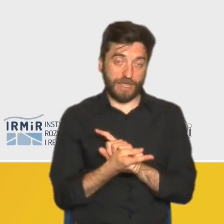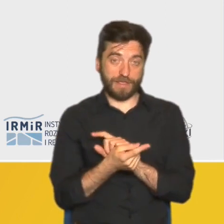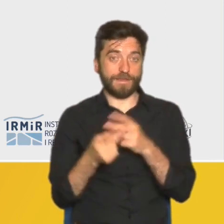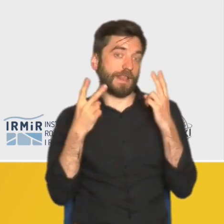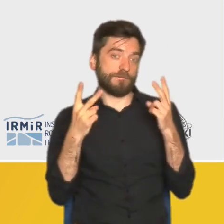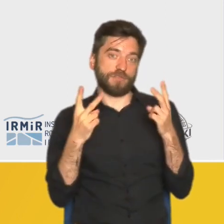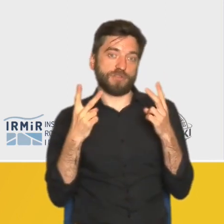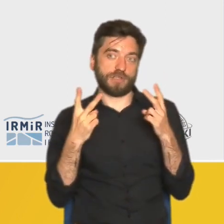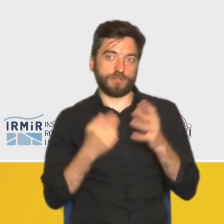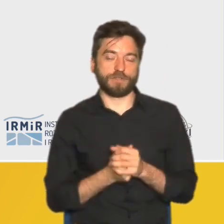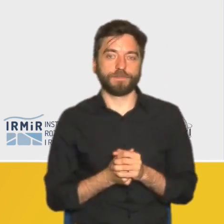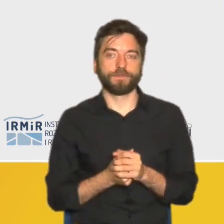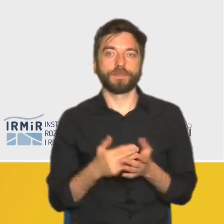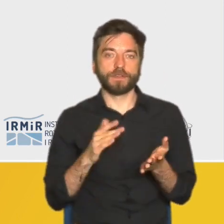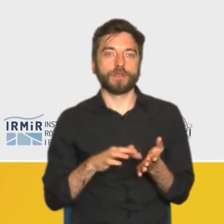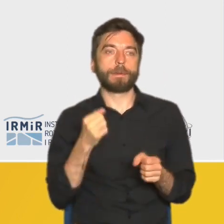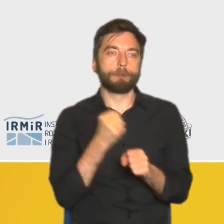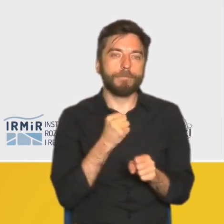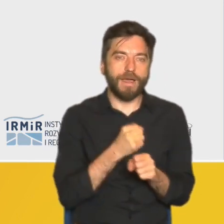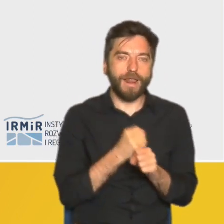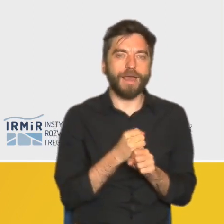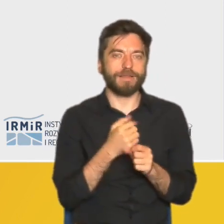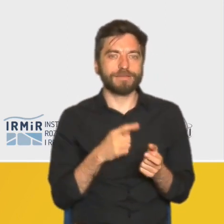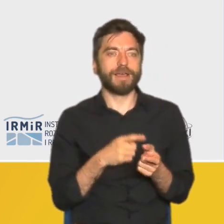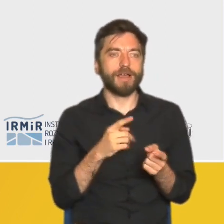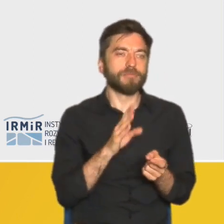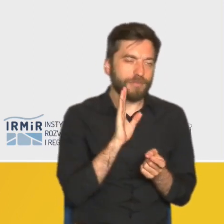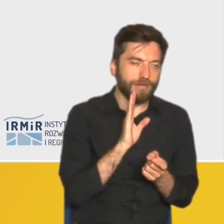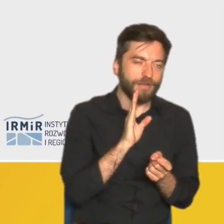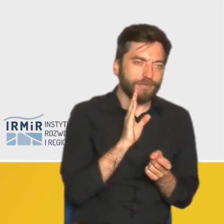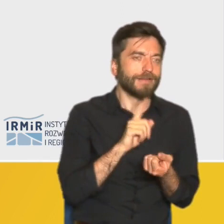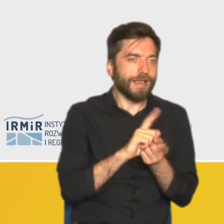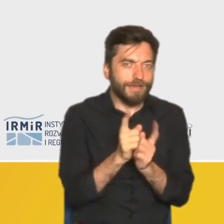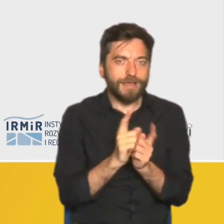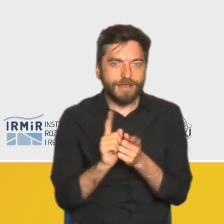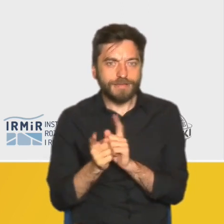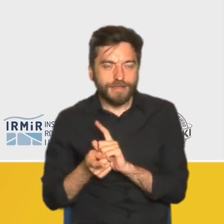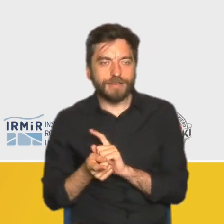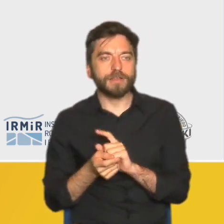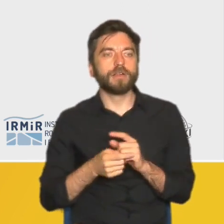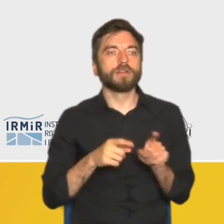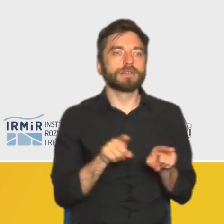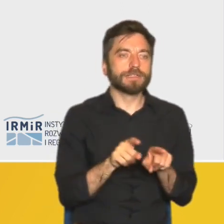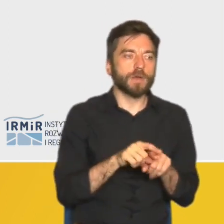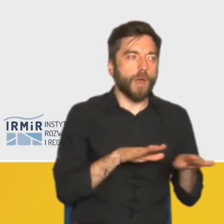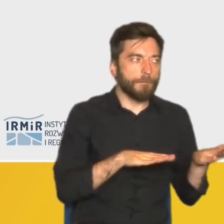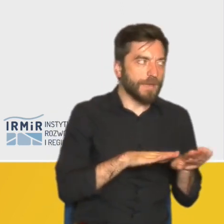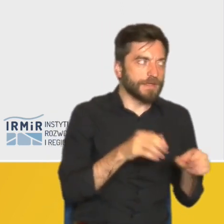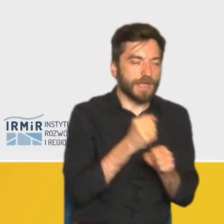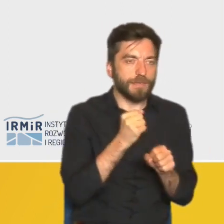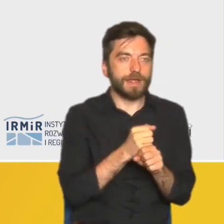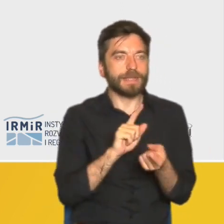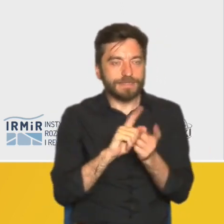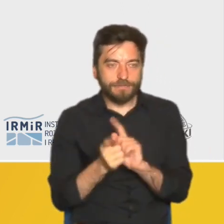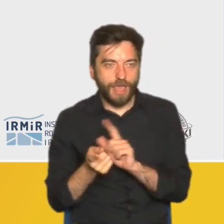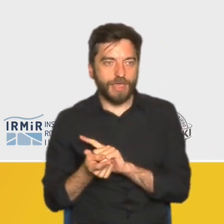fakt, że praca w ciągu życia z dużym prawdopodobieństwem ulegnie zmianie i ulegnie zmianie też miejsca świadczenia tej pracy,